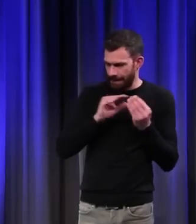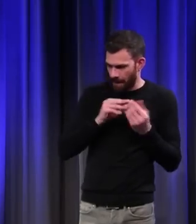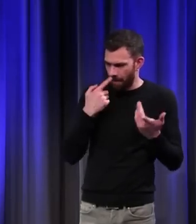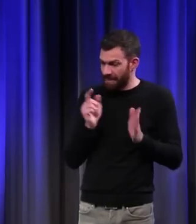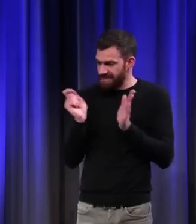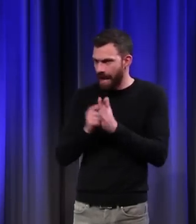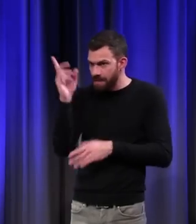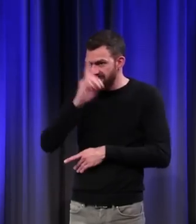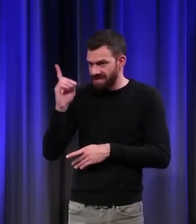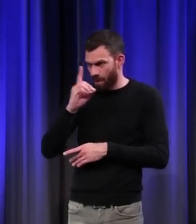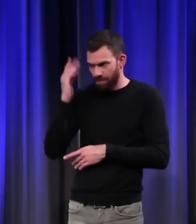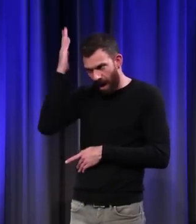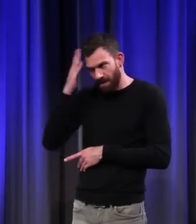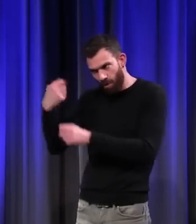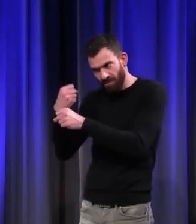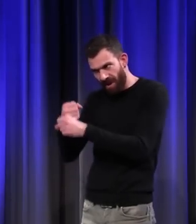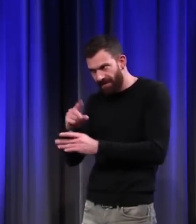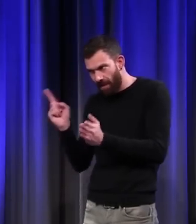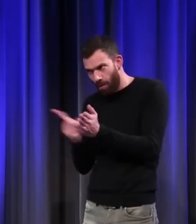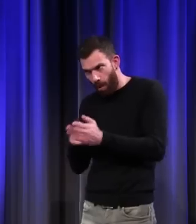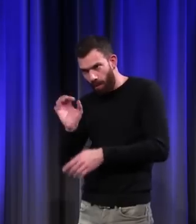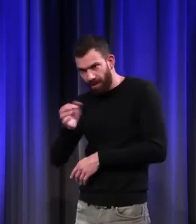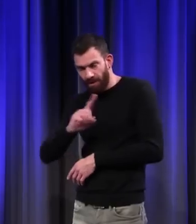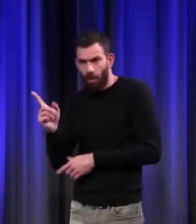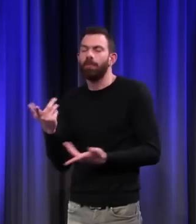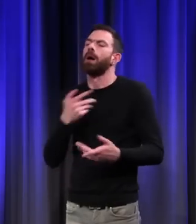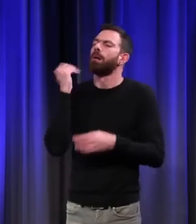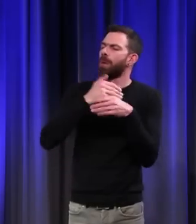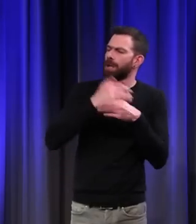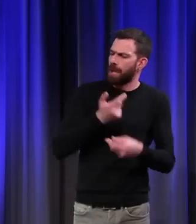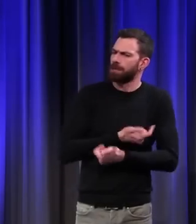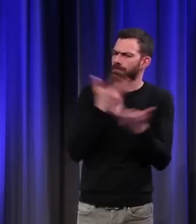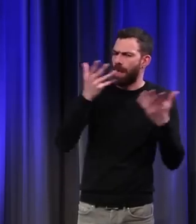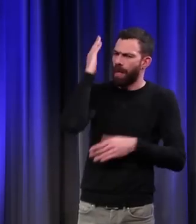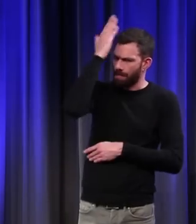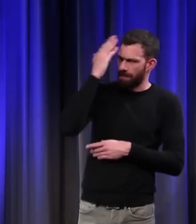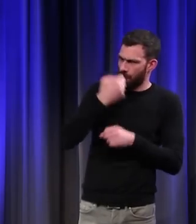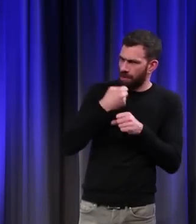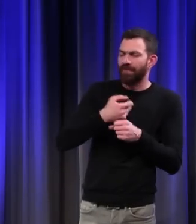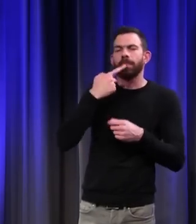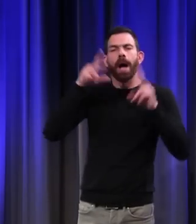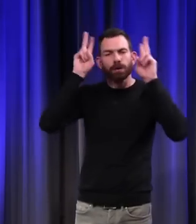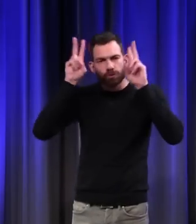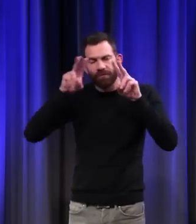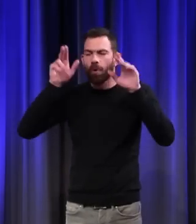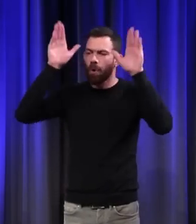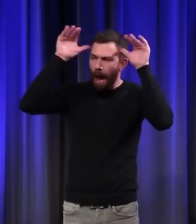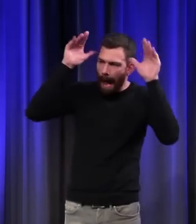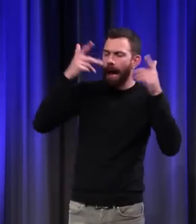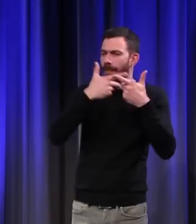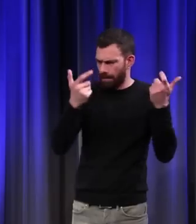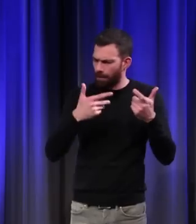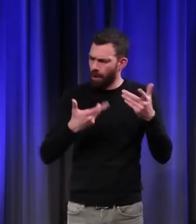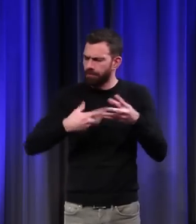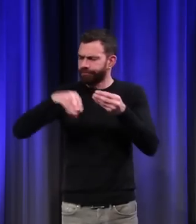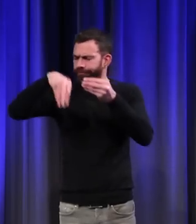dimanche ? Il y beaucoup d'animaux qui travaillent au Moyen Âge. Pas seulement les chevaux, les ânes et les mulets, mais beaucoup d